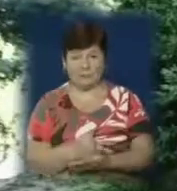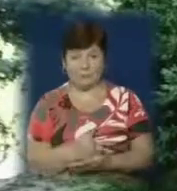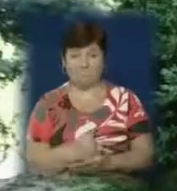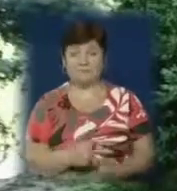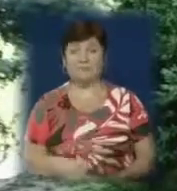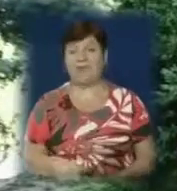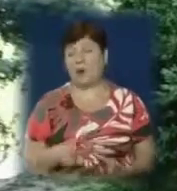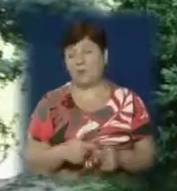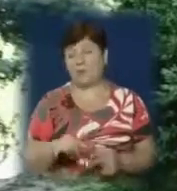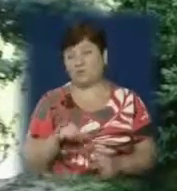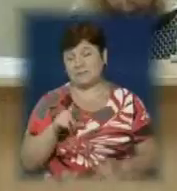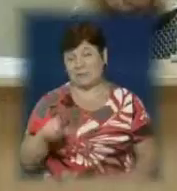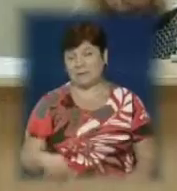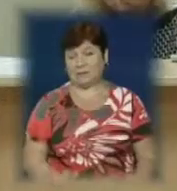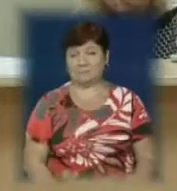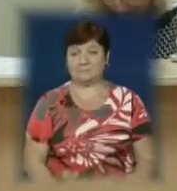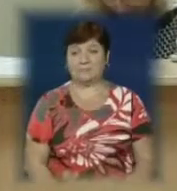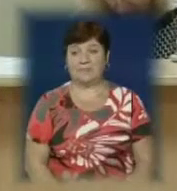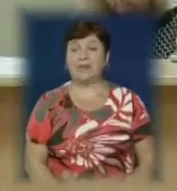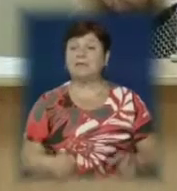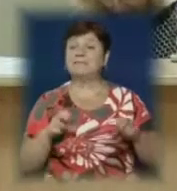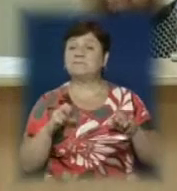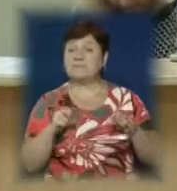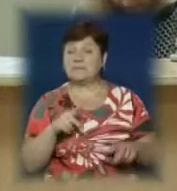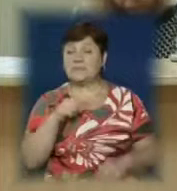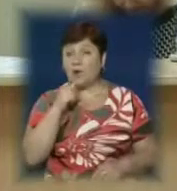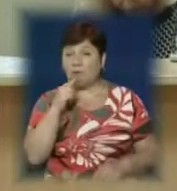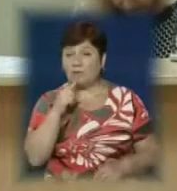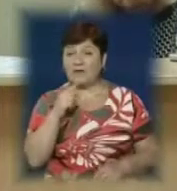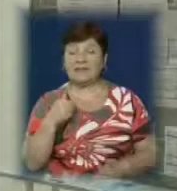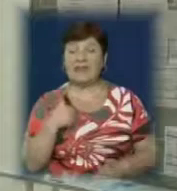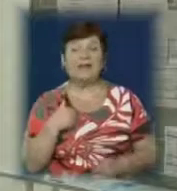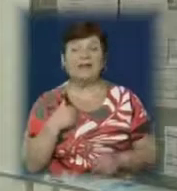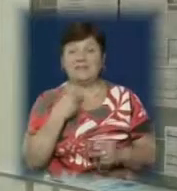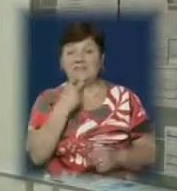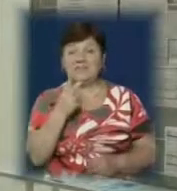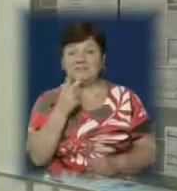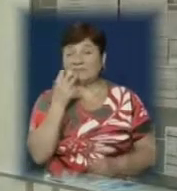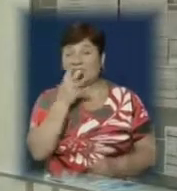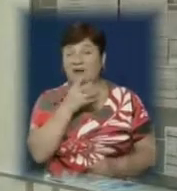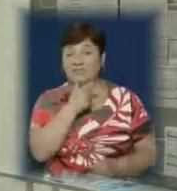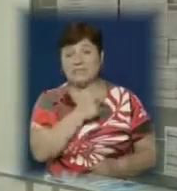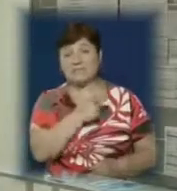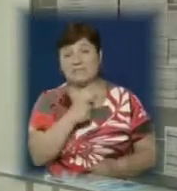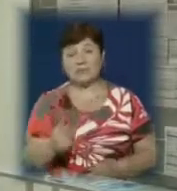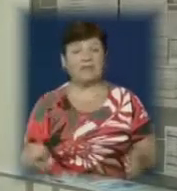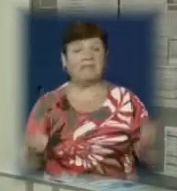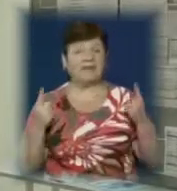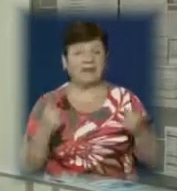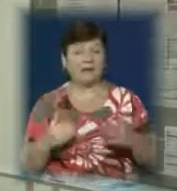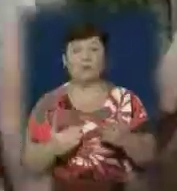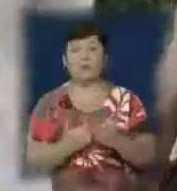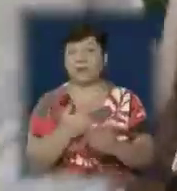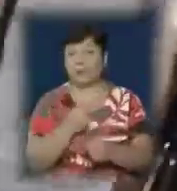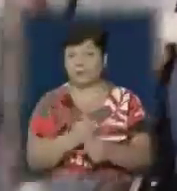кордан поїхати підзаробити. Спеціалісти зазначають, не дивлячись на гарячий сезон, плинність кадрів невелика, адже нових